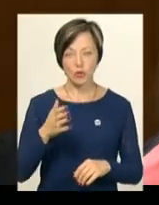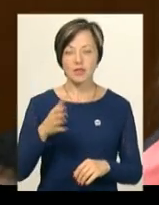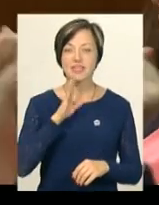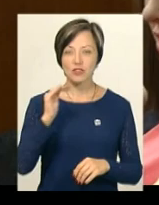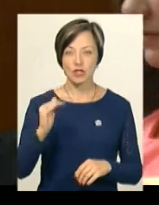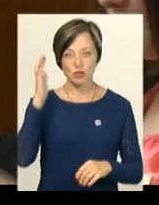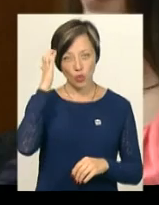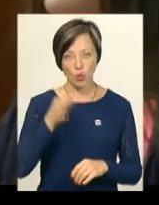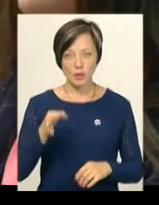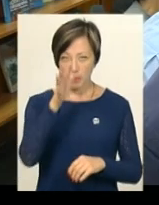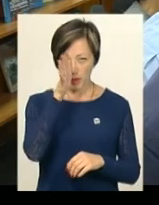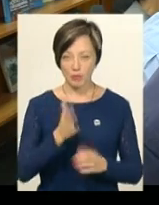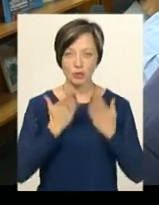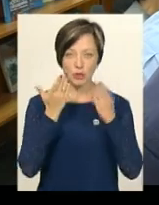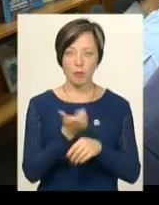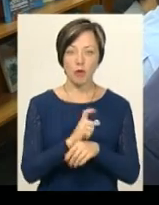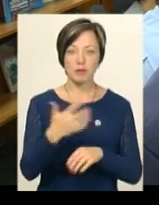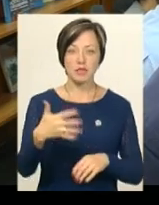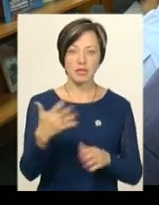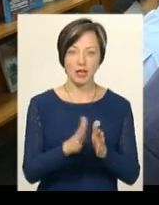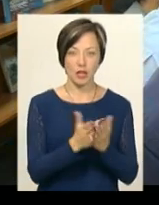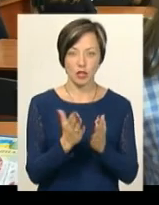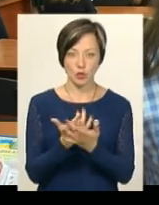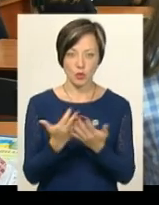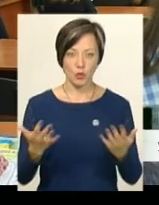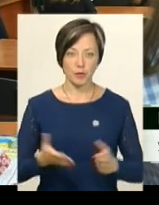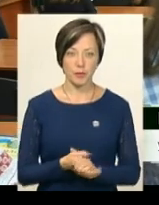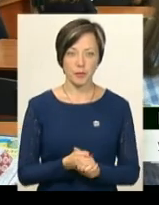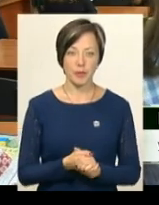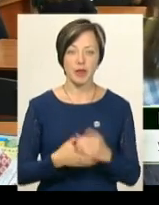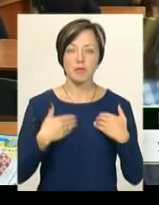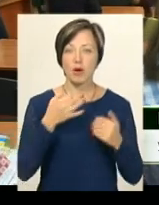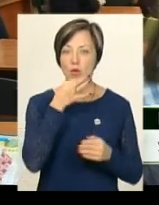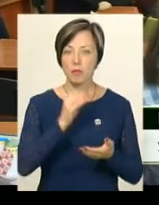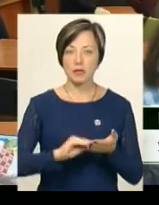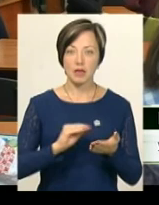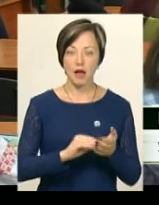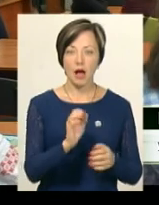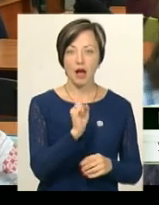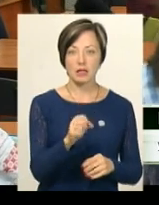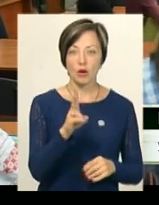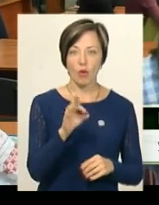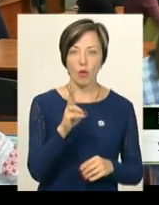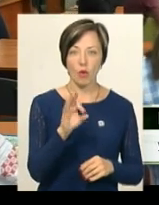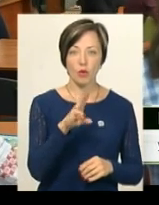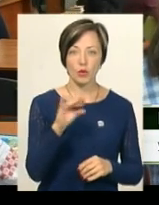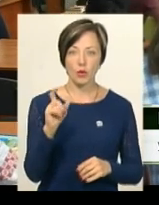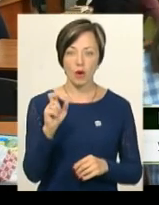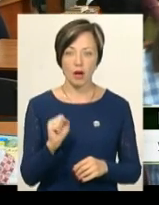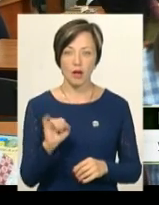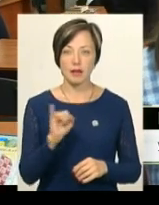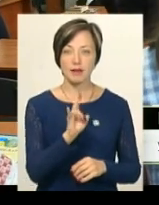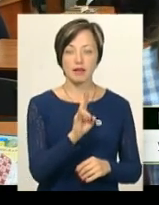каже, за п'ять місяців прочитали понад півсотні книжок. Мій улюбний письменник – це Андрій Кокотюха та Наталія Щерба.